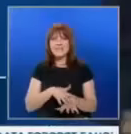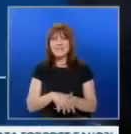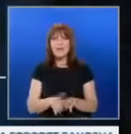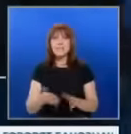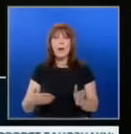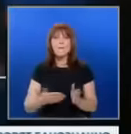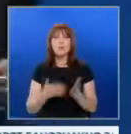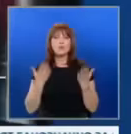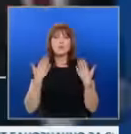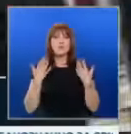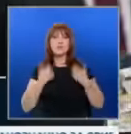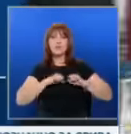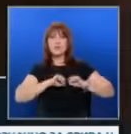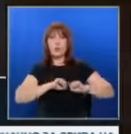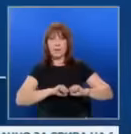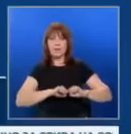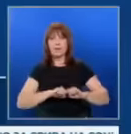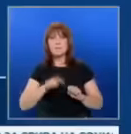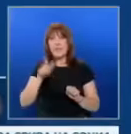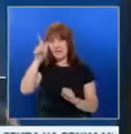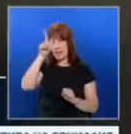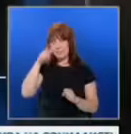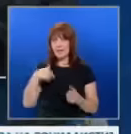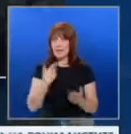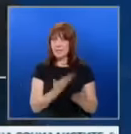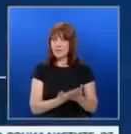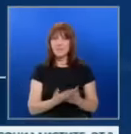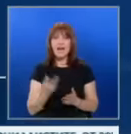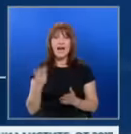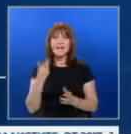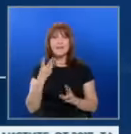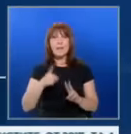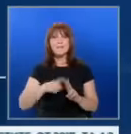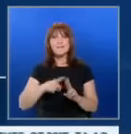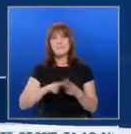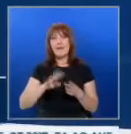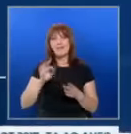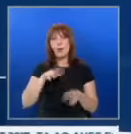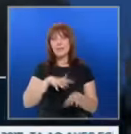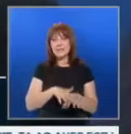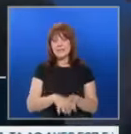противовъздушна отбрана. До момента Германия е предоставила три ПВО системи Patriot на Киев.